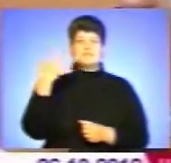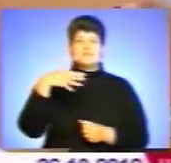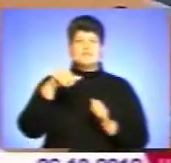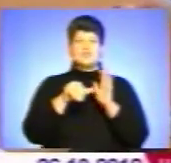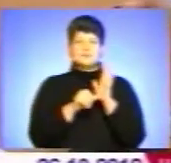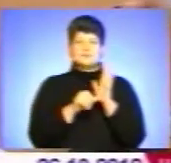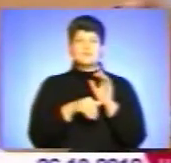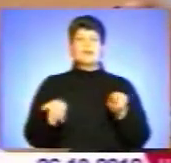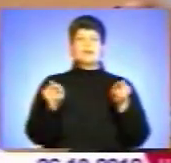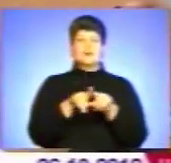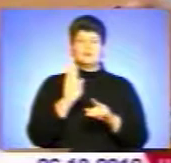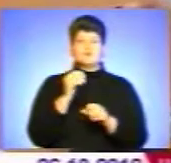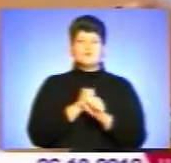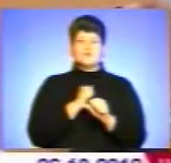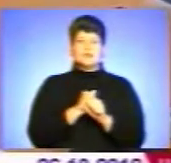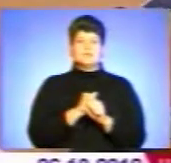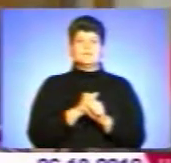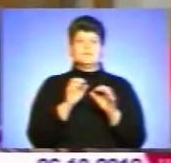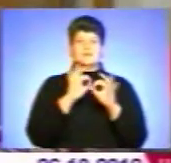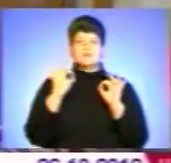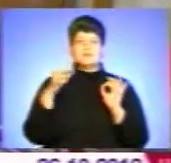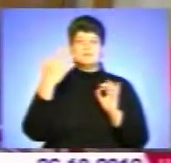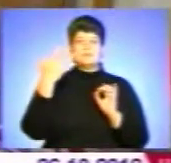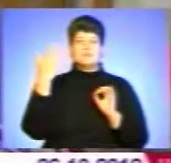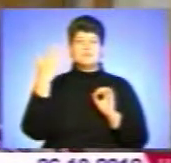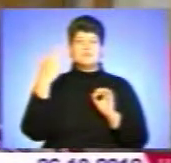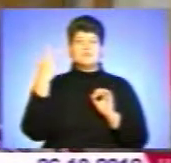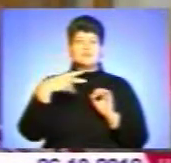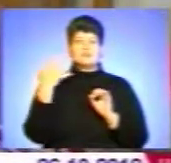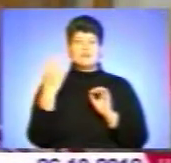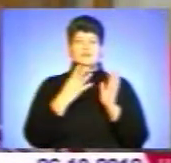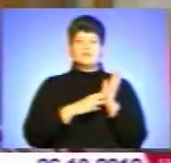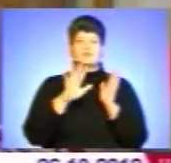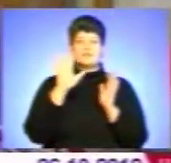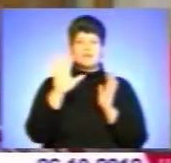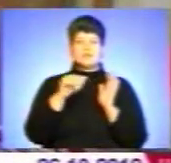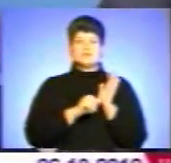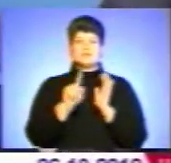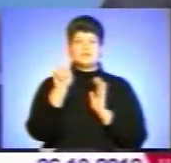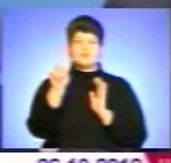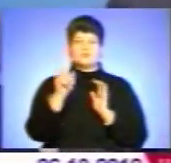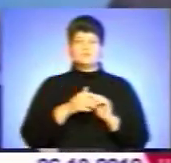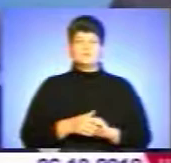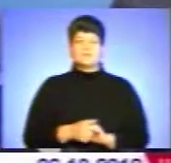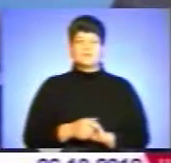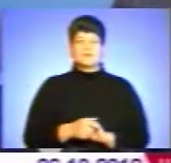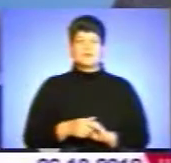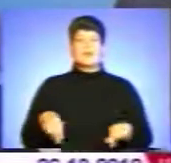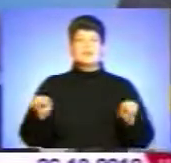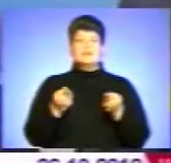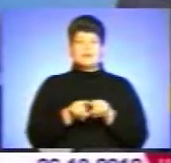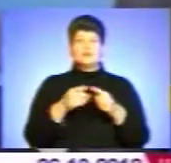Також працюватиме гаряча телефонна лінія за номером 25 95 61. Також ми ще